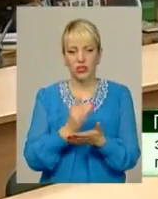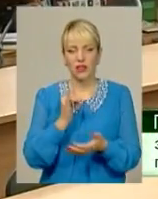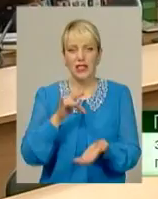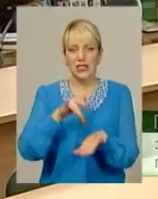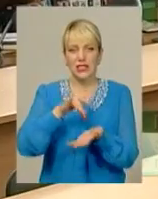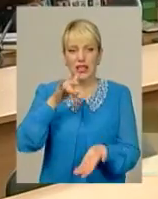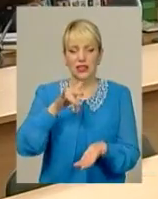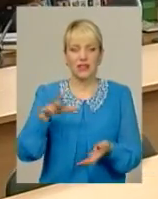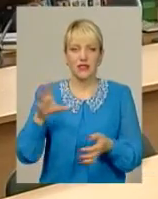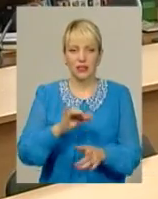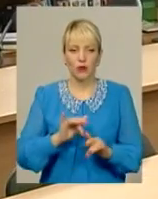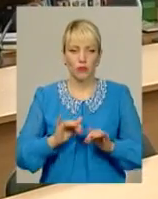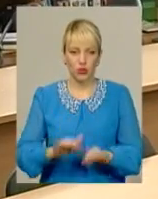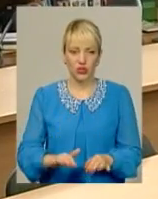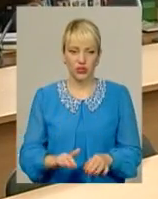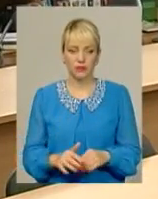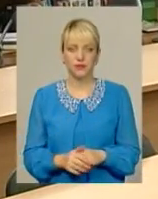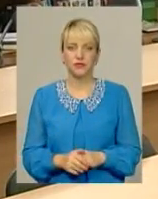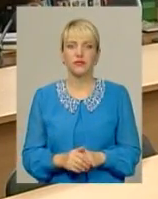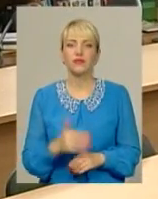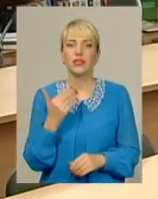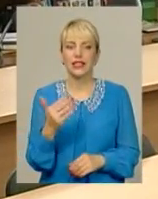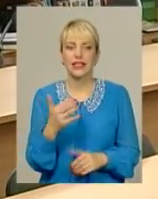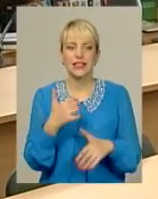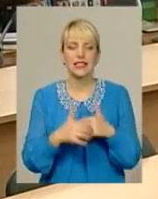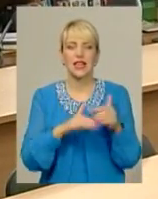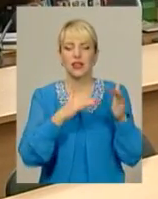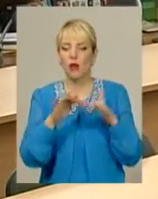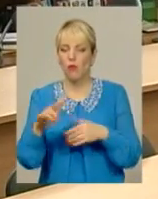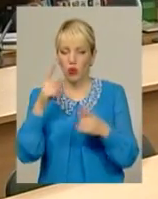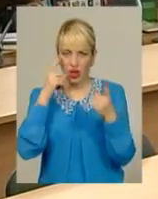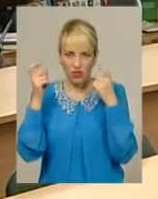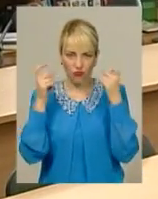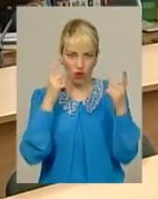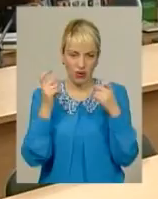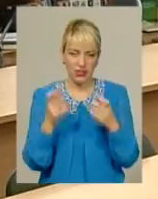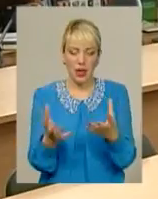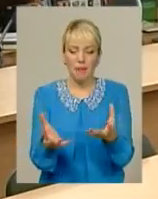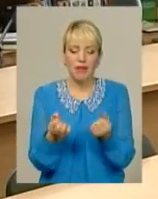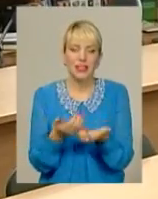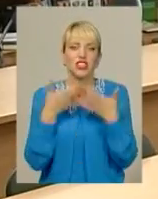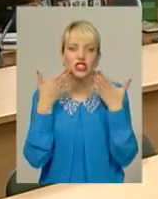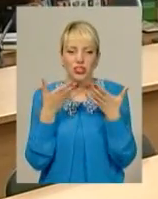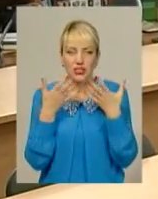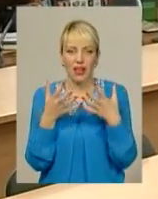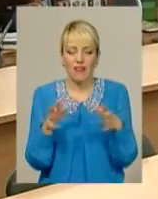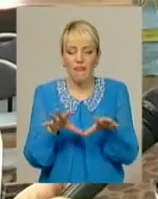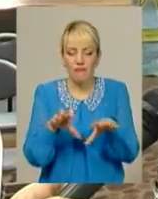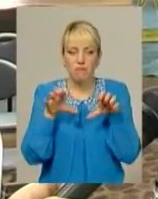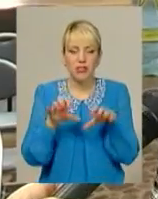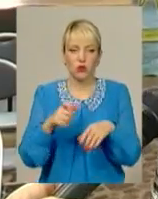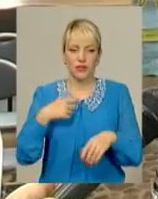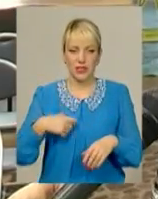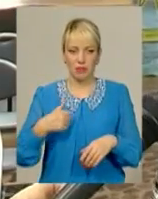епіцентрі подій. Ти серед моря інформації. Бери, читай, впитуй в себе.